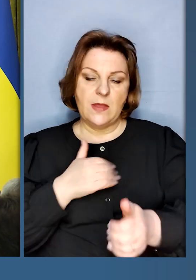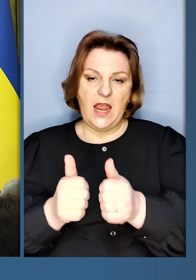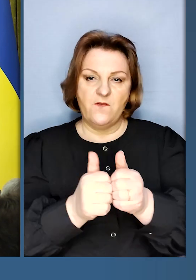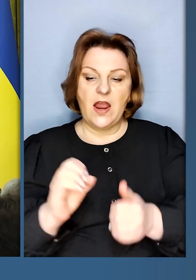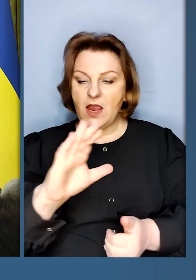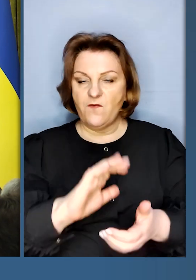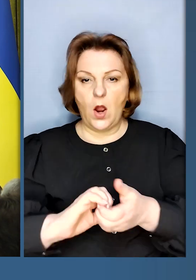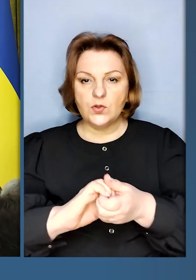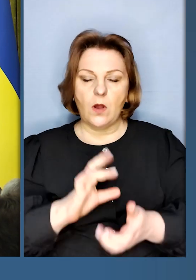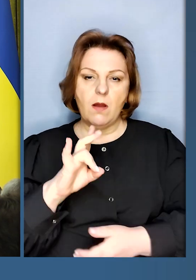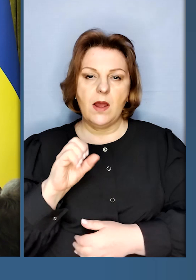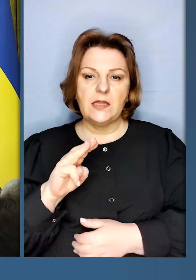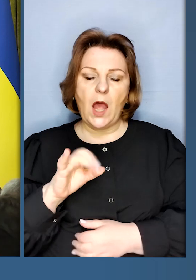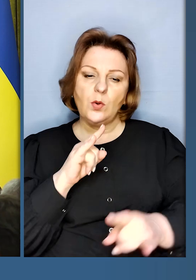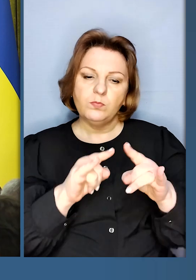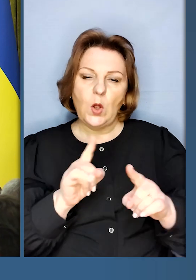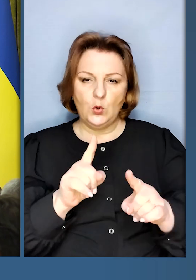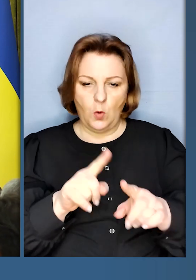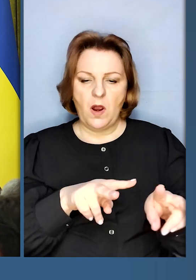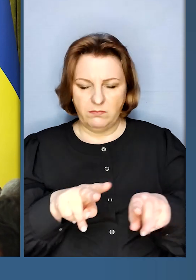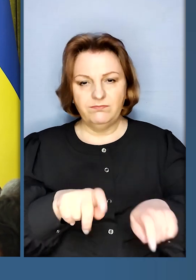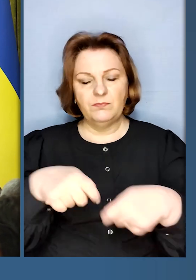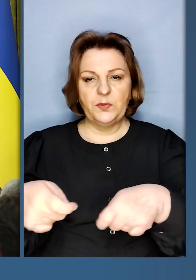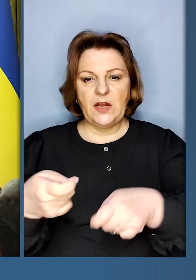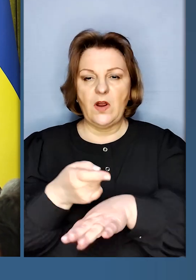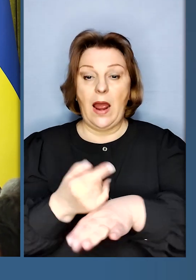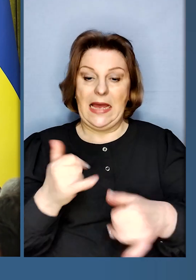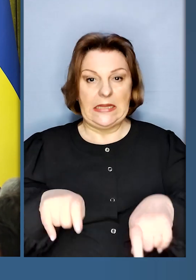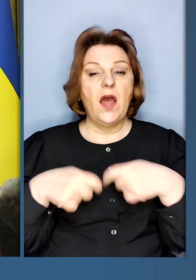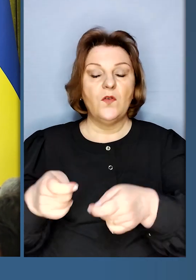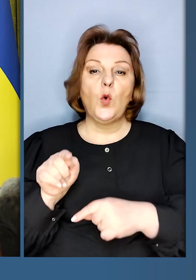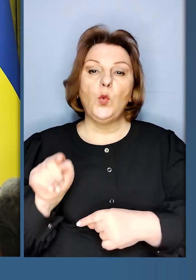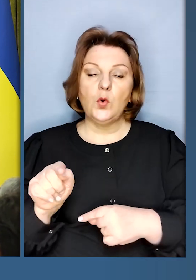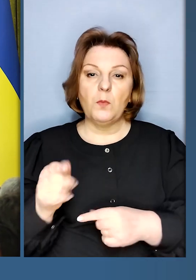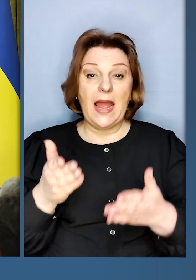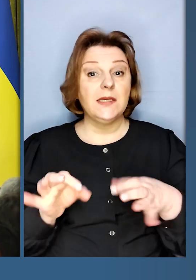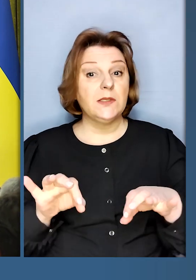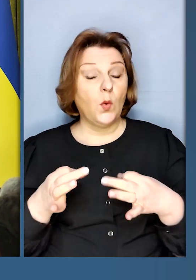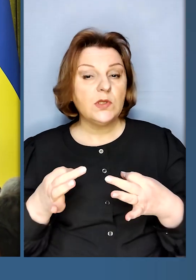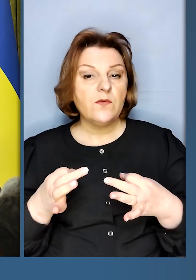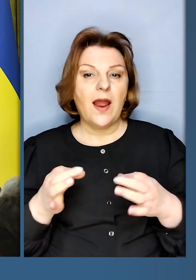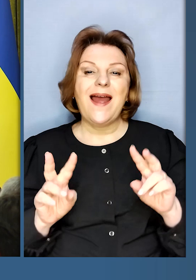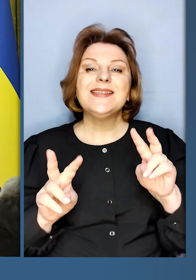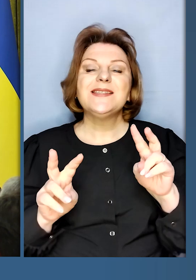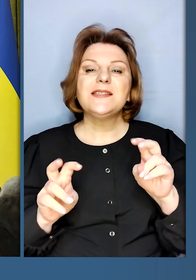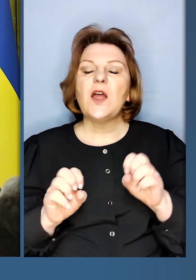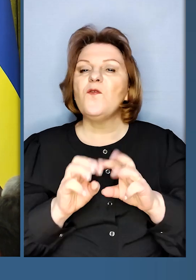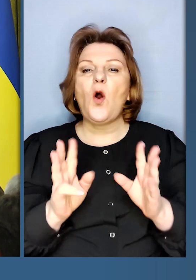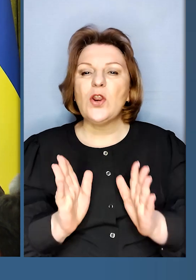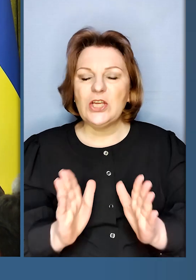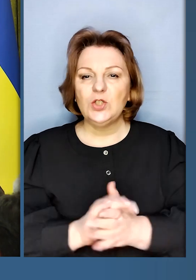наших партнерів в Європейському союзі і НАТО, щоб робили це саме. Зараз вручу тобі, якщо дозволиш,